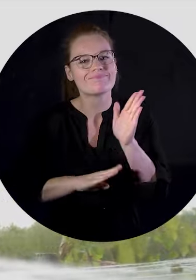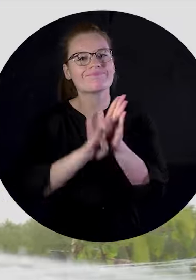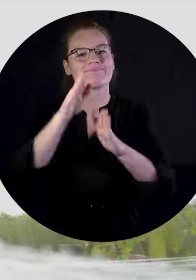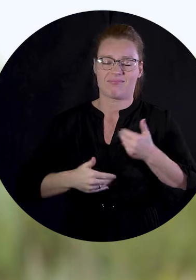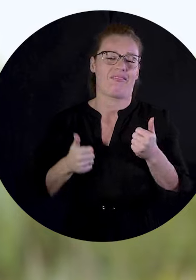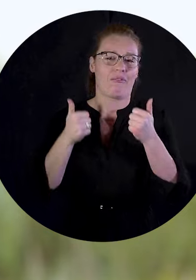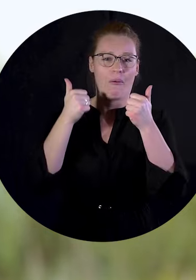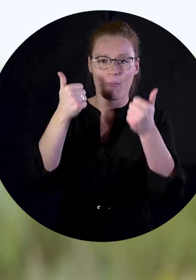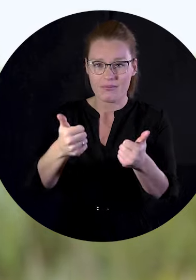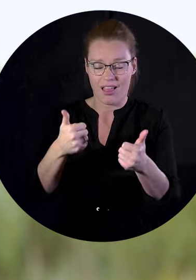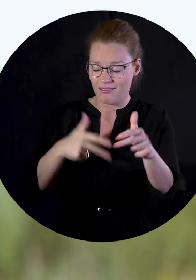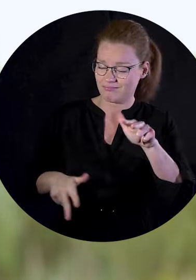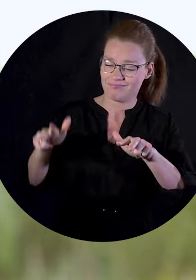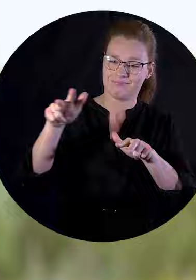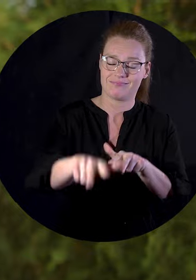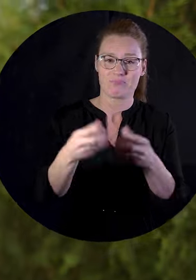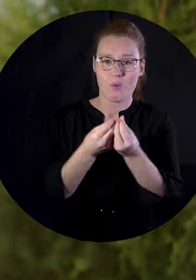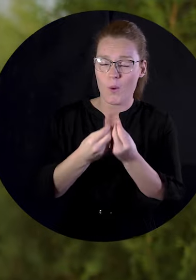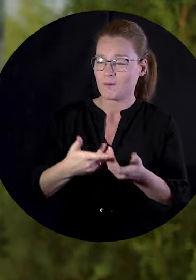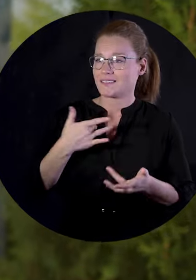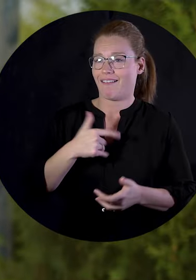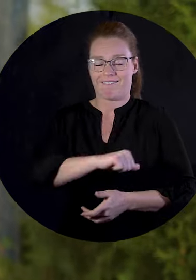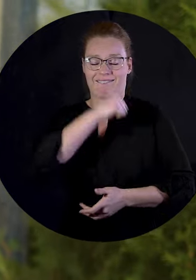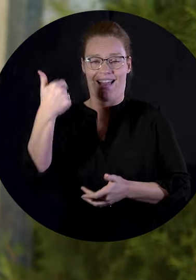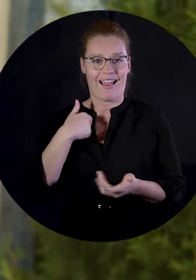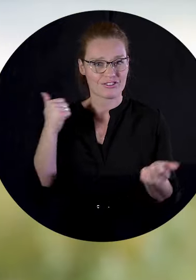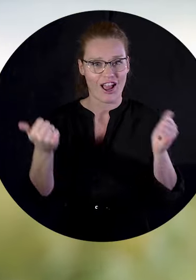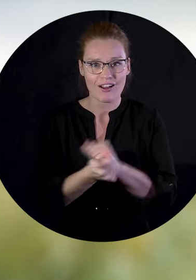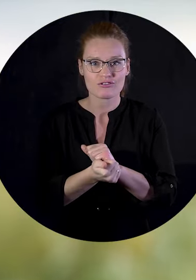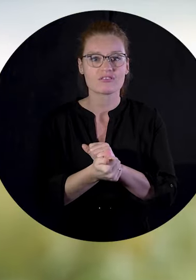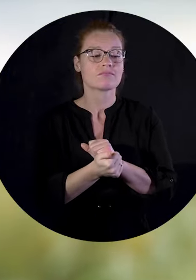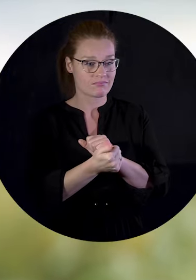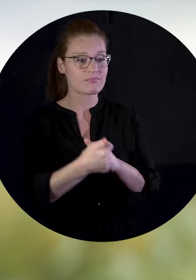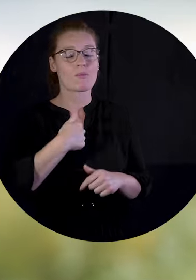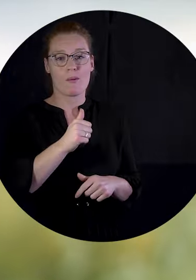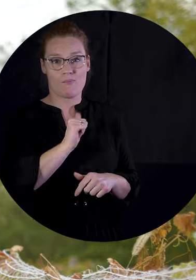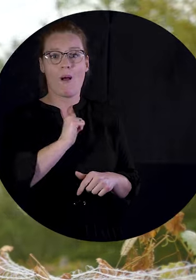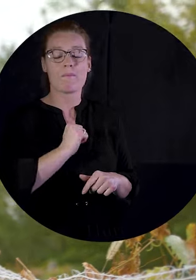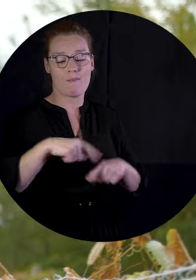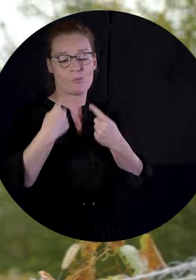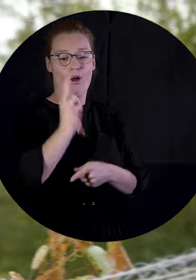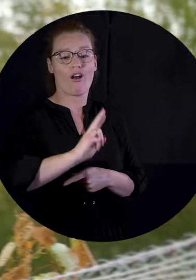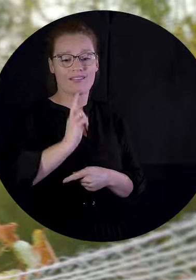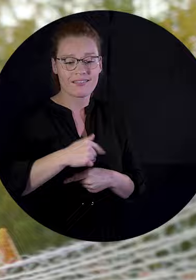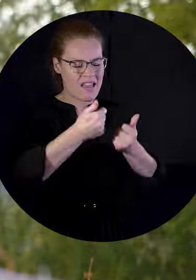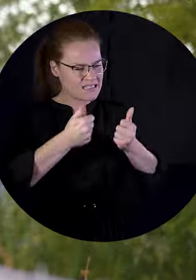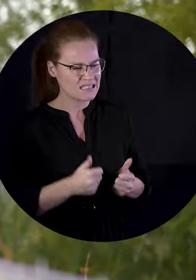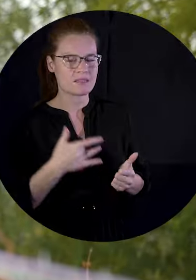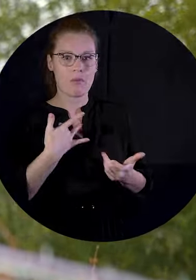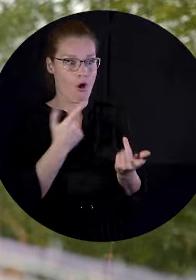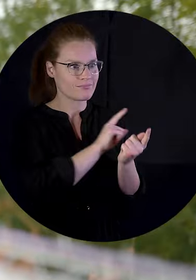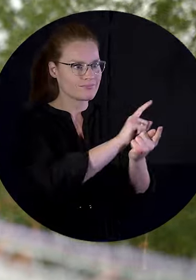personnelle. Je suis fier de voir à quel point que ça a changé. Ça m'a refait prendre contact avec la communauté aussi parce que